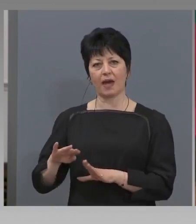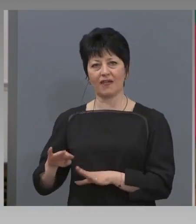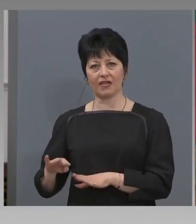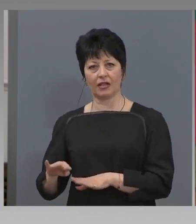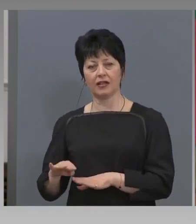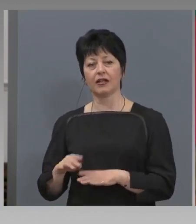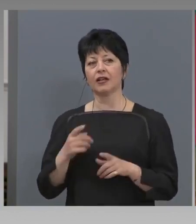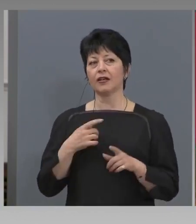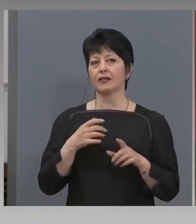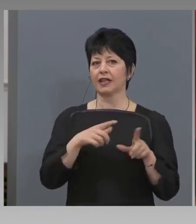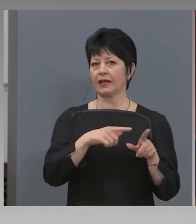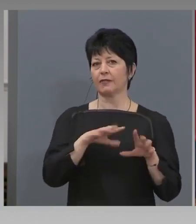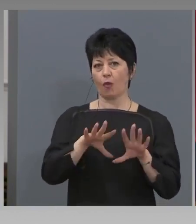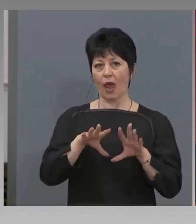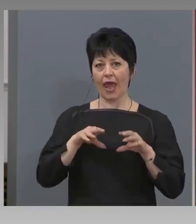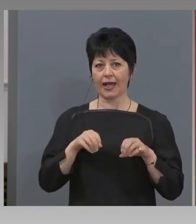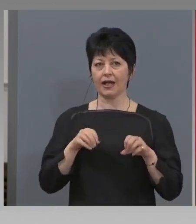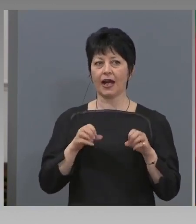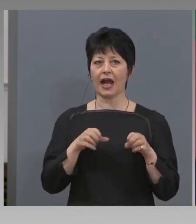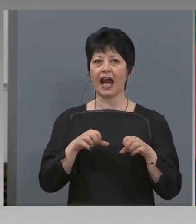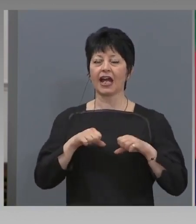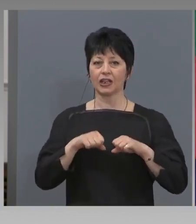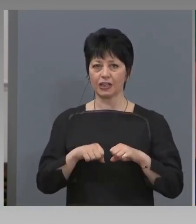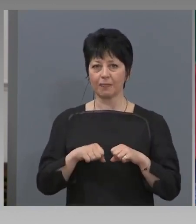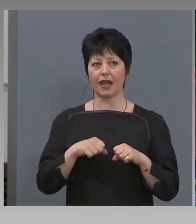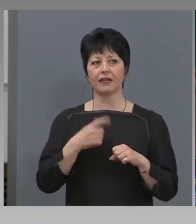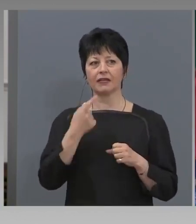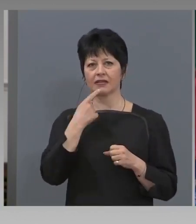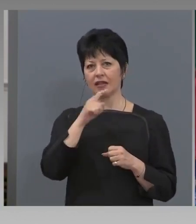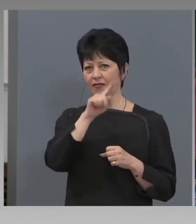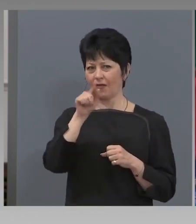-ели ангажимента, и като имаше и много въпроси от вас,